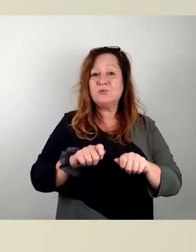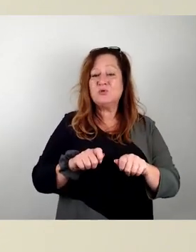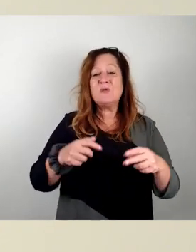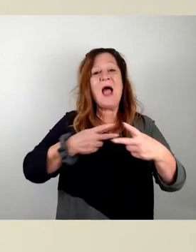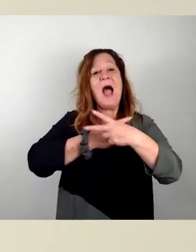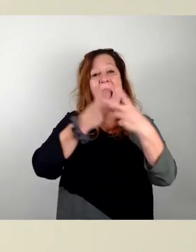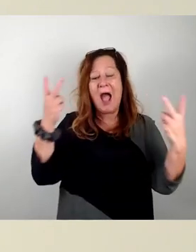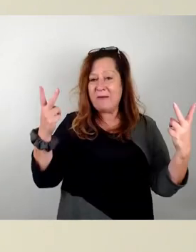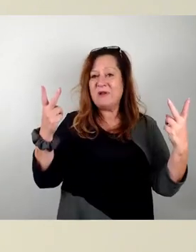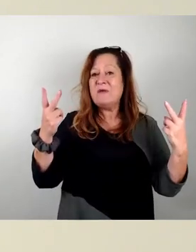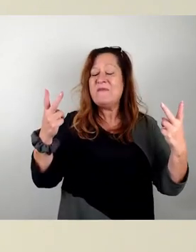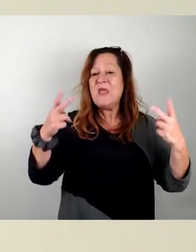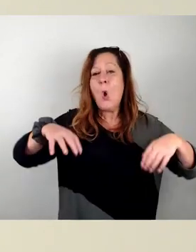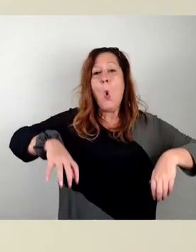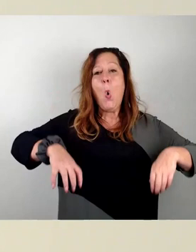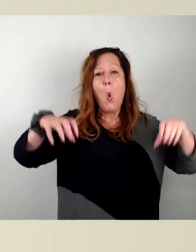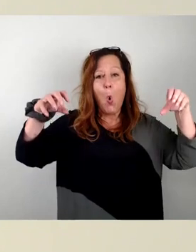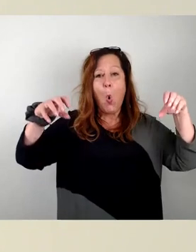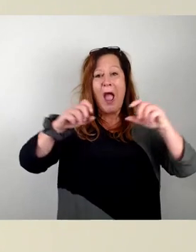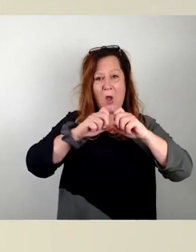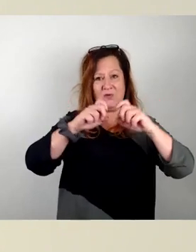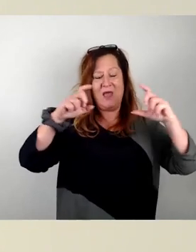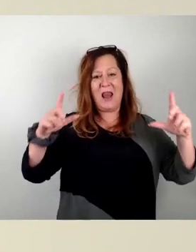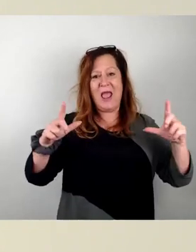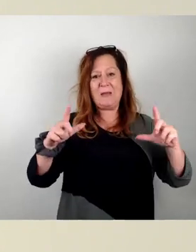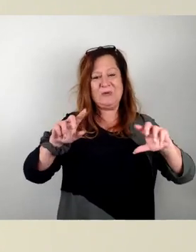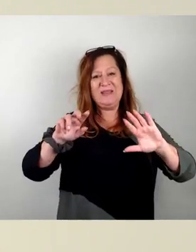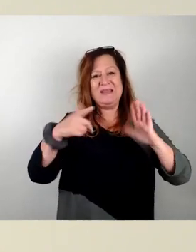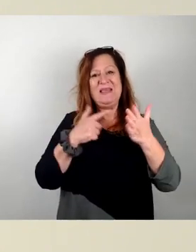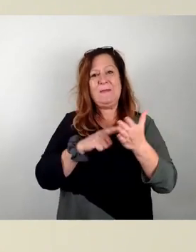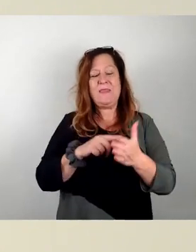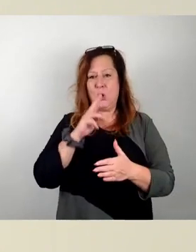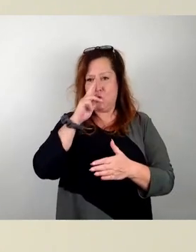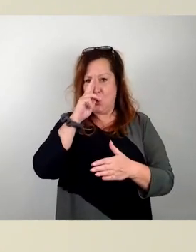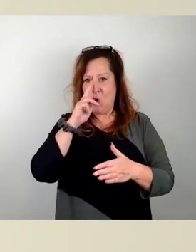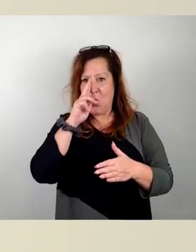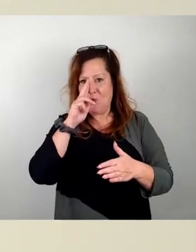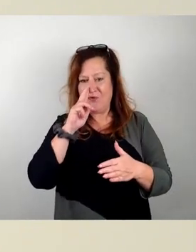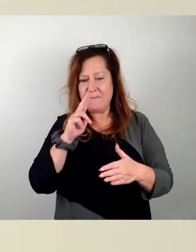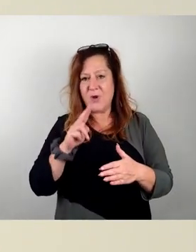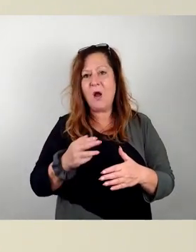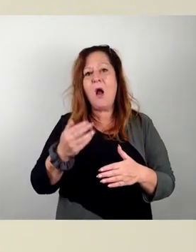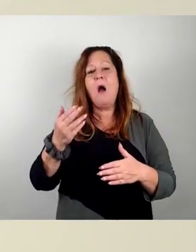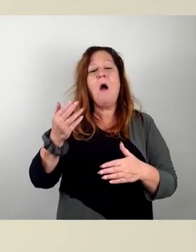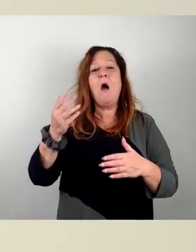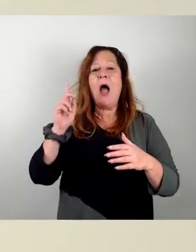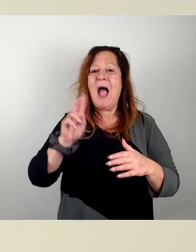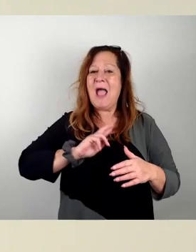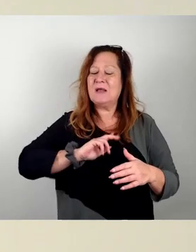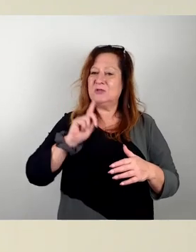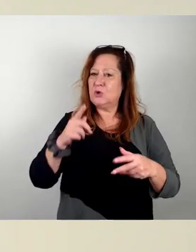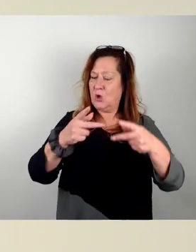Hochhausleitbildes am 7. November tatsächlich in der Ursprungsplanung von ausgegangen ist, das Konzept ist bis dahin